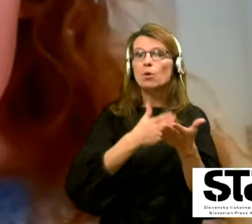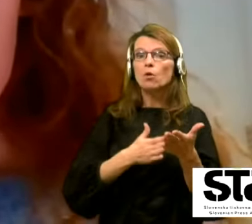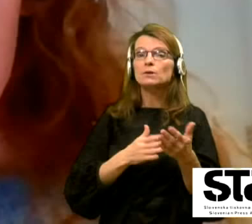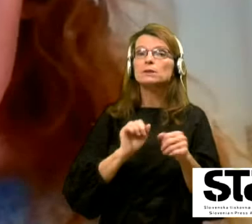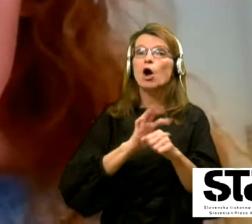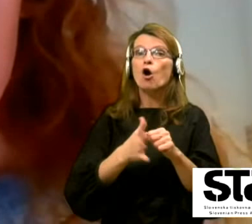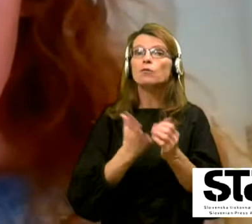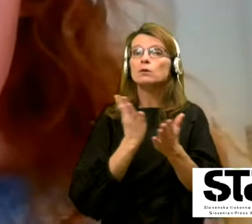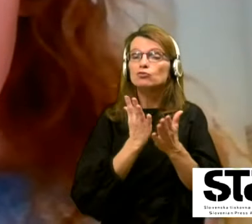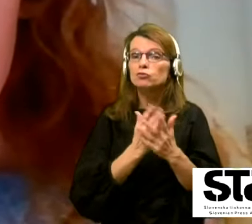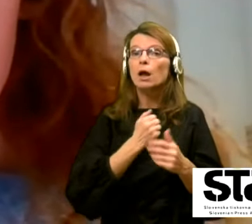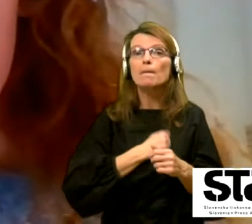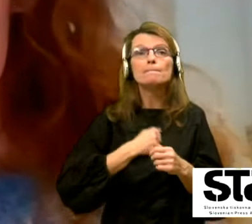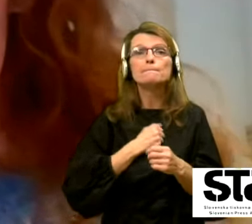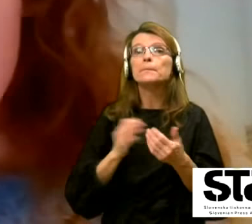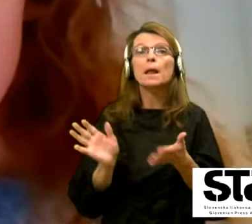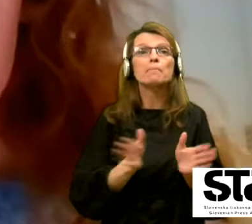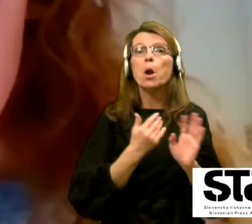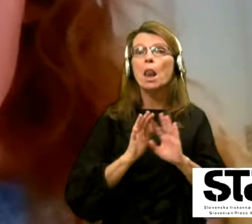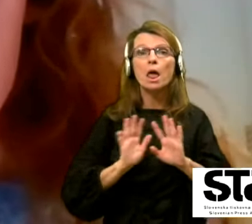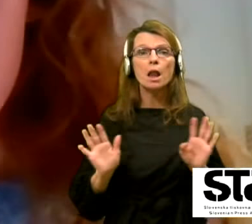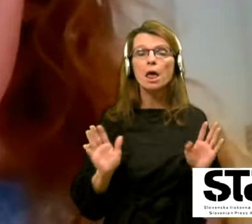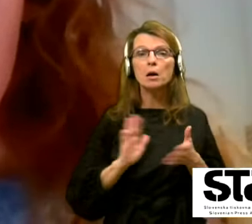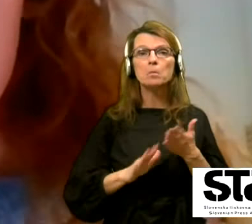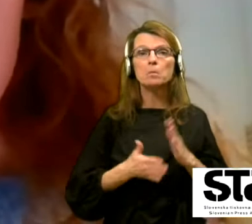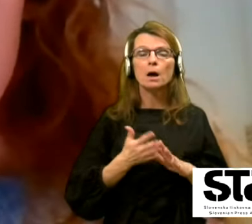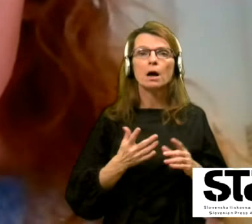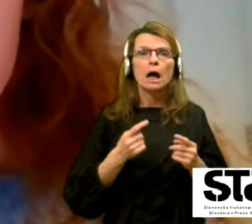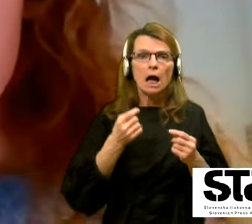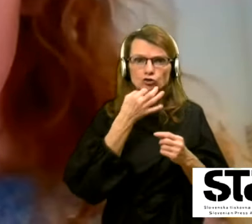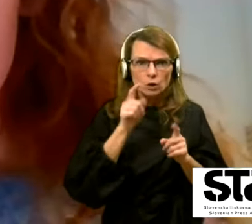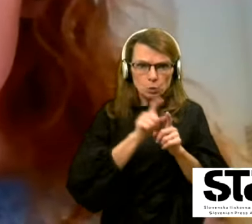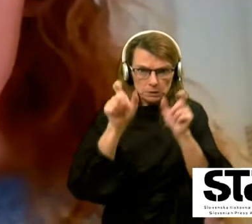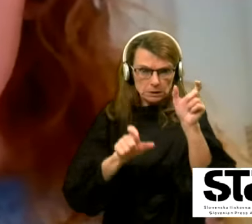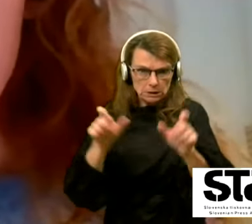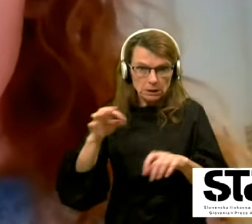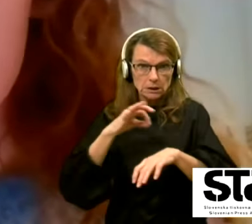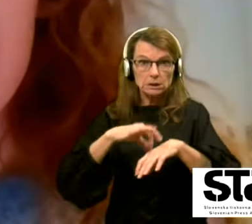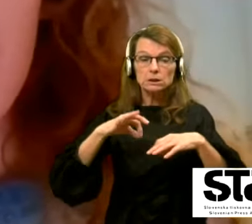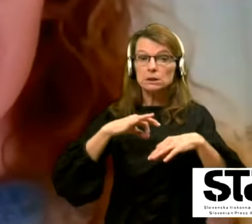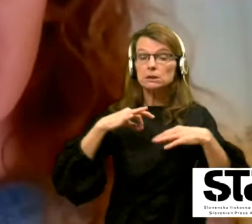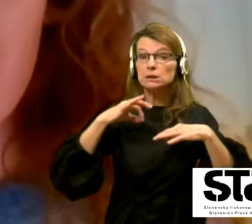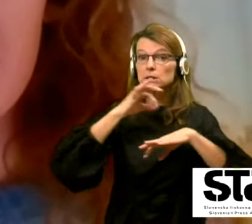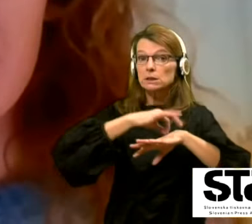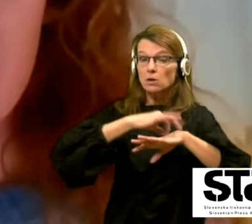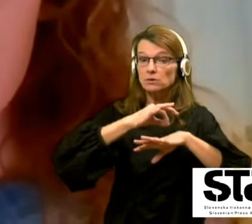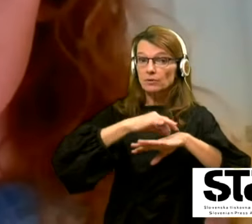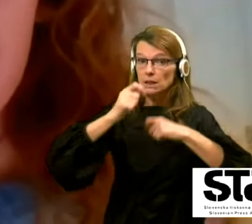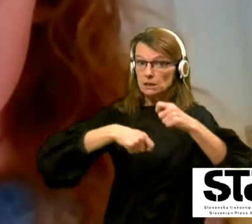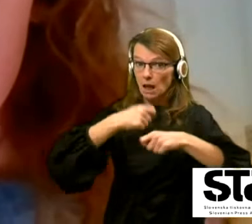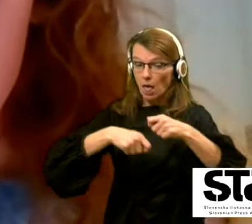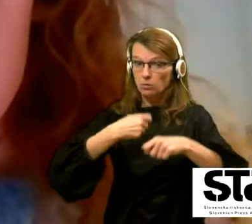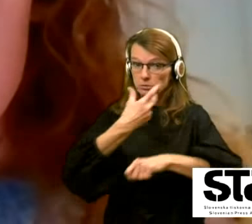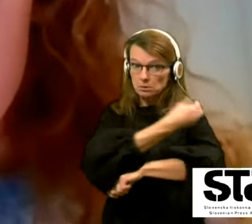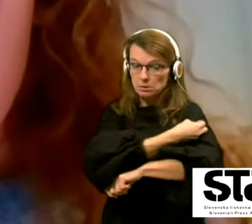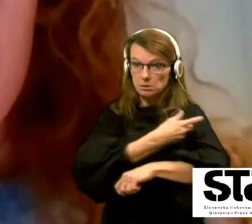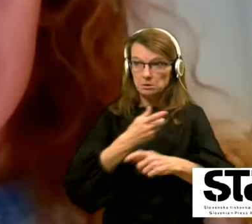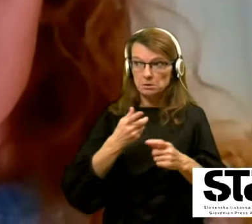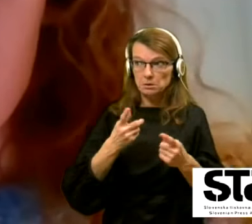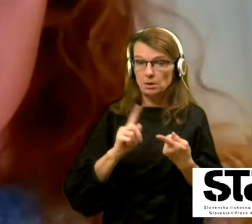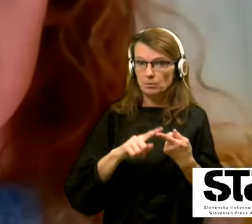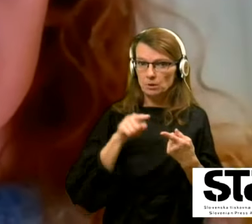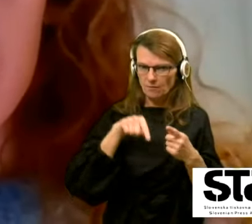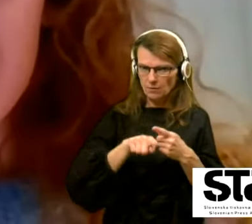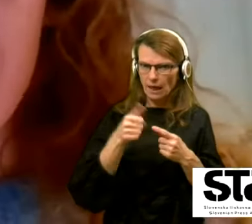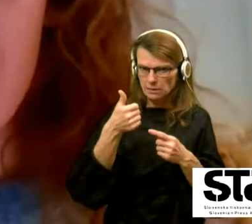COVID že prebolela, če bi se cepili tudi zdravstveni delavci ali to pomeni, da obstaja neka kolektivna imunost, potem morda